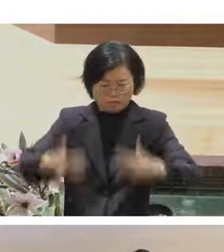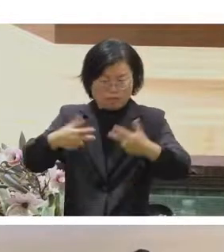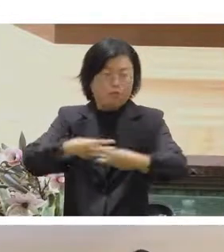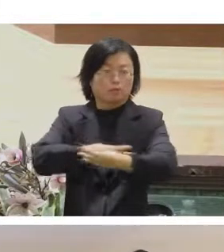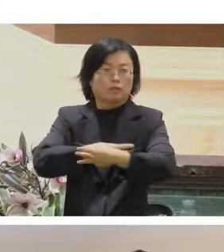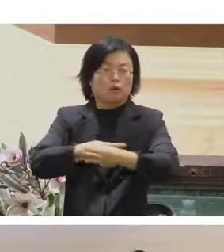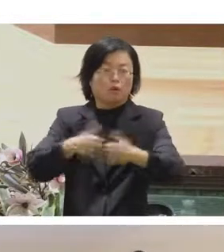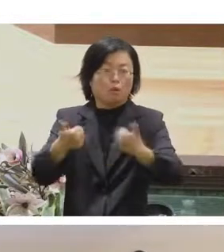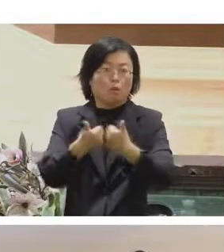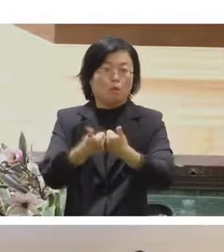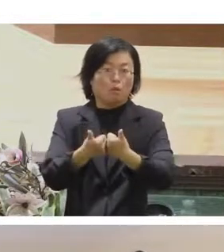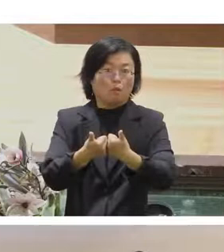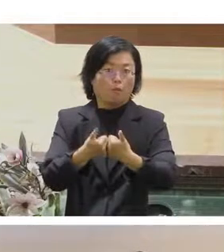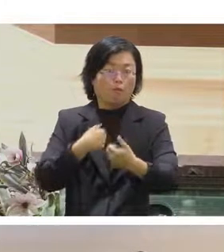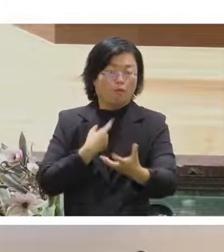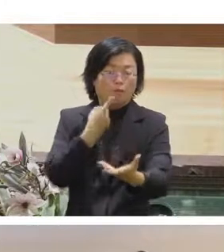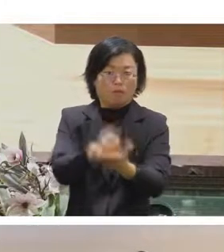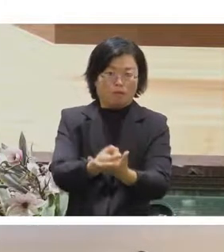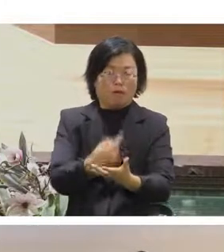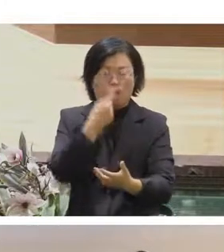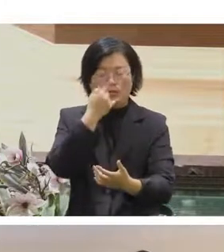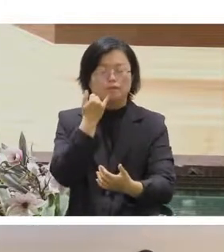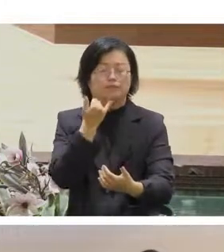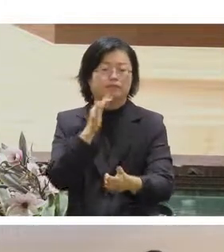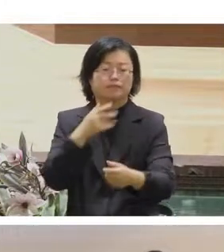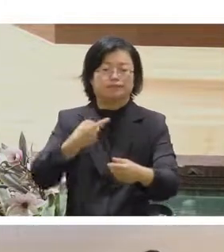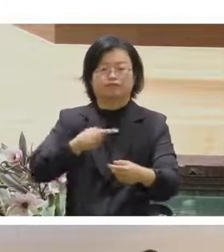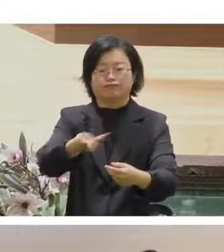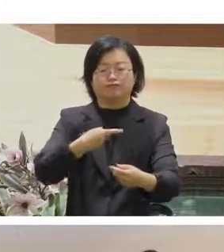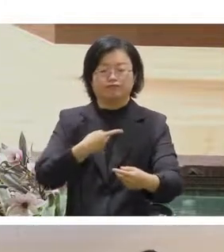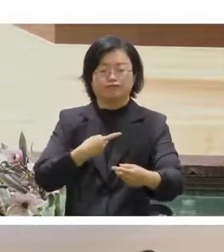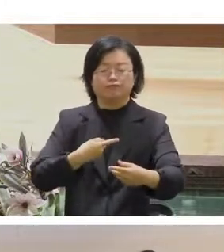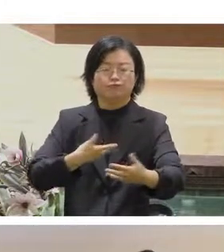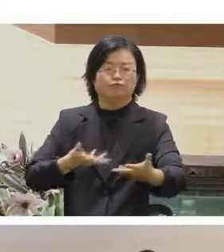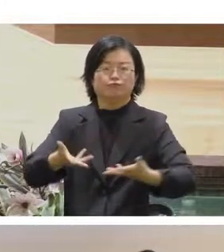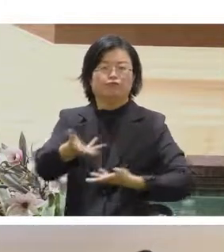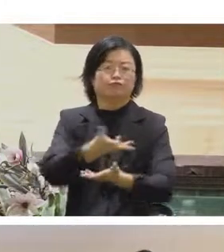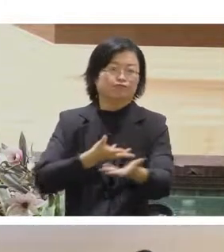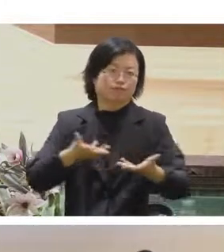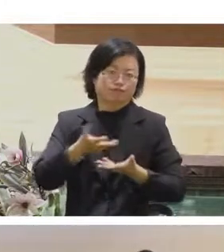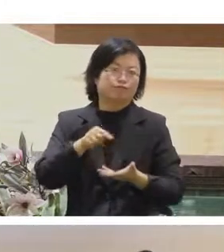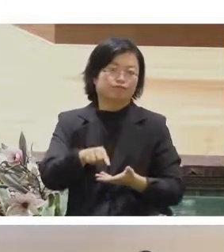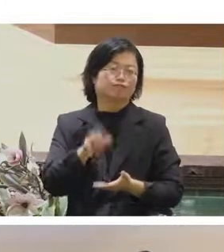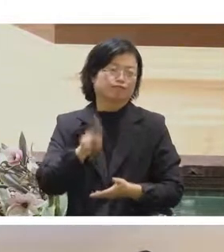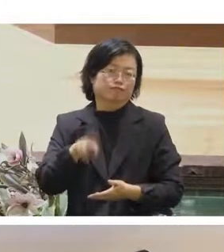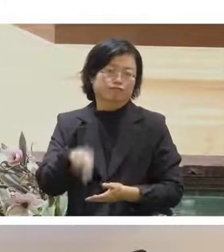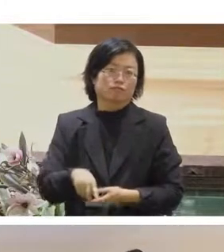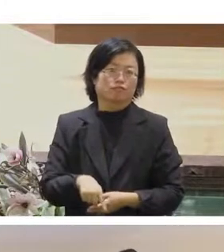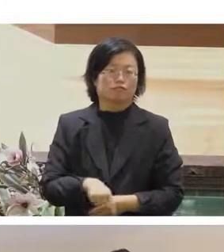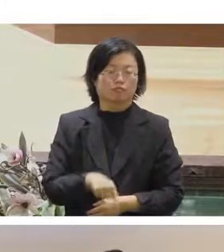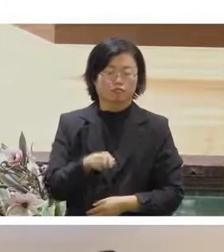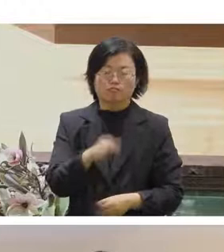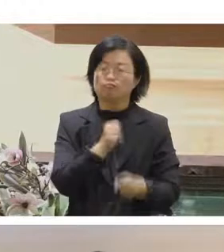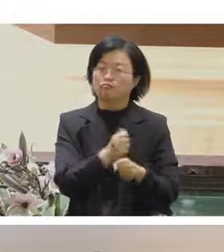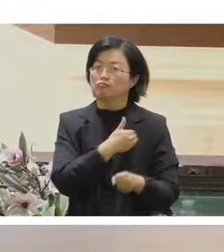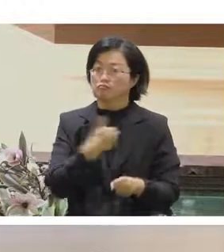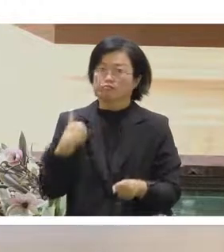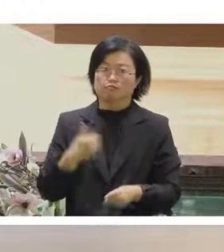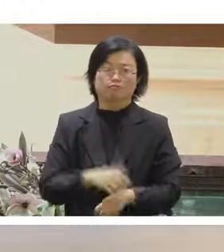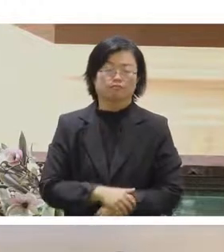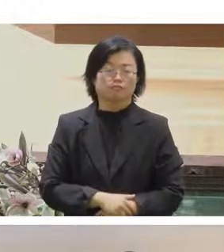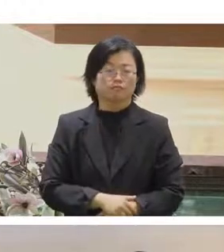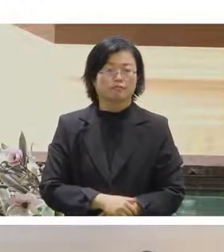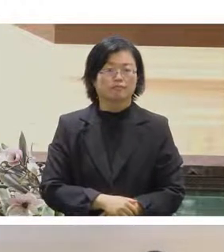然後去跟他們做雙向的互動所以這也是在究極家的功能裡面很重要的一項下一頁